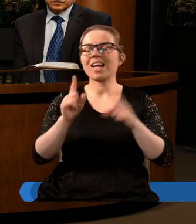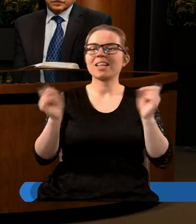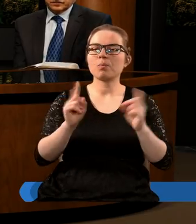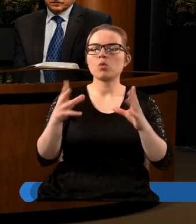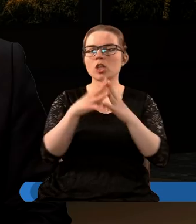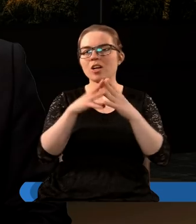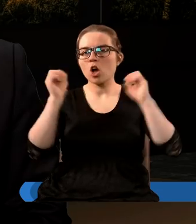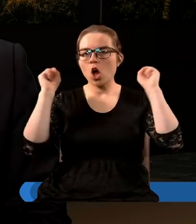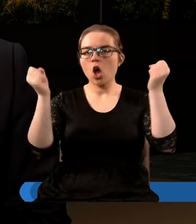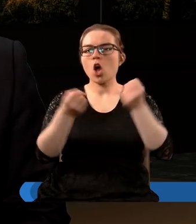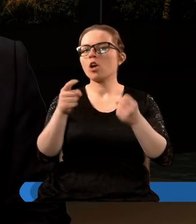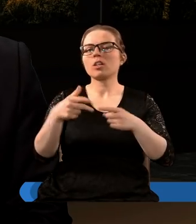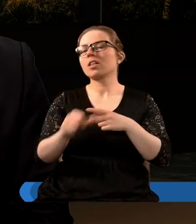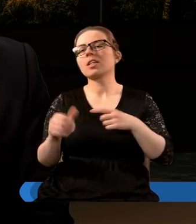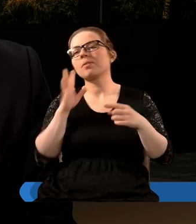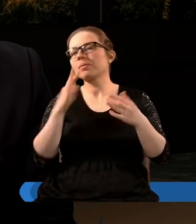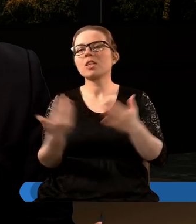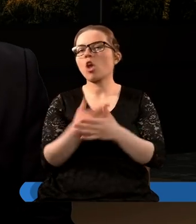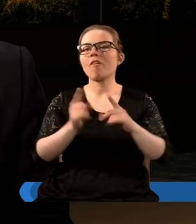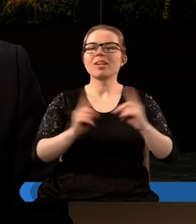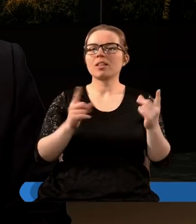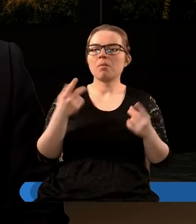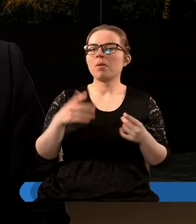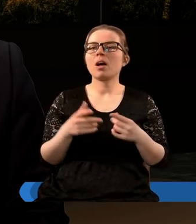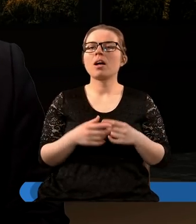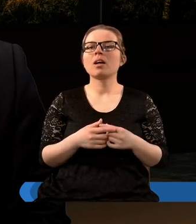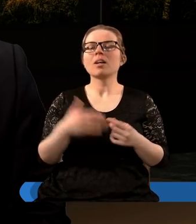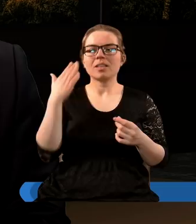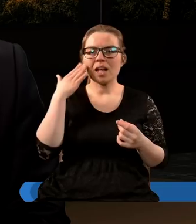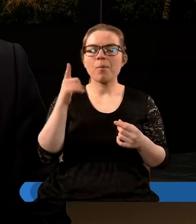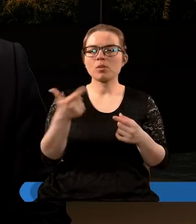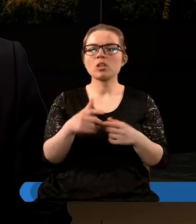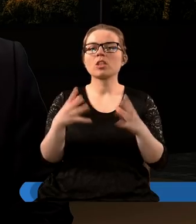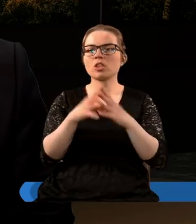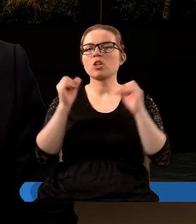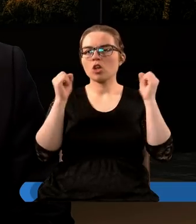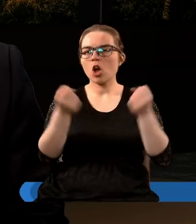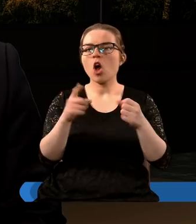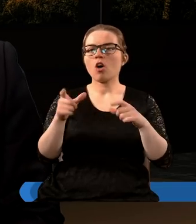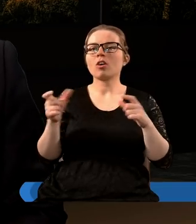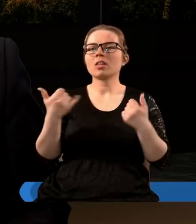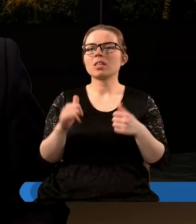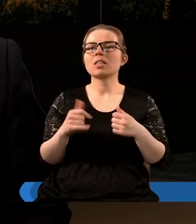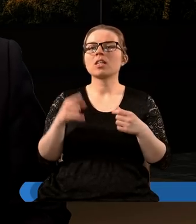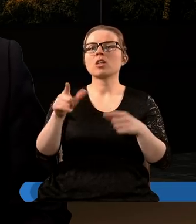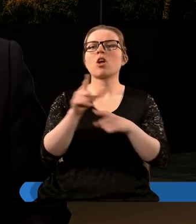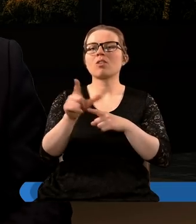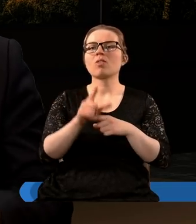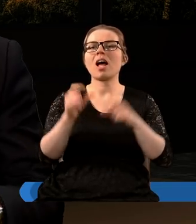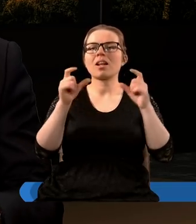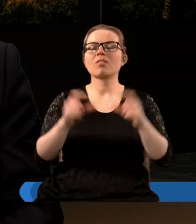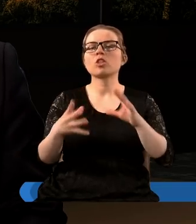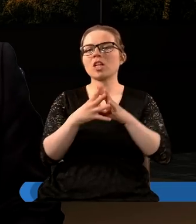dziesięciu rogów to nie jest nowy symbol w apokalipsie my go znamy dziesięciu rogów tak? to tak rog wersetu